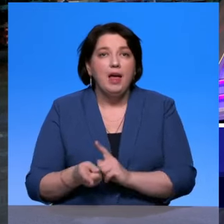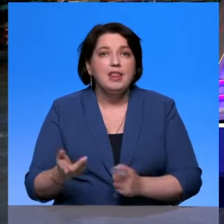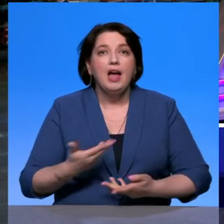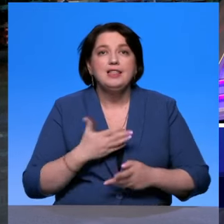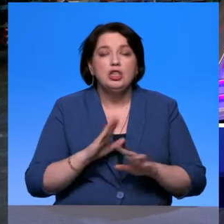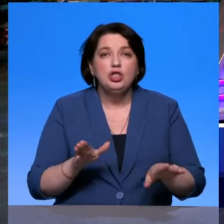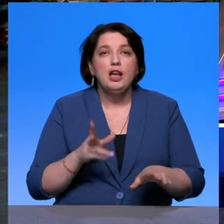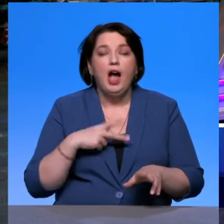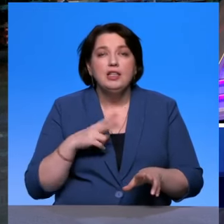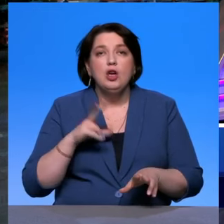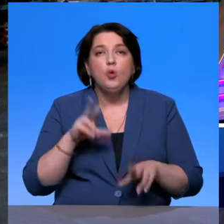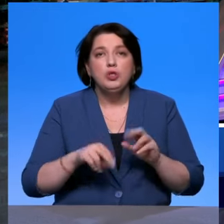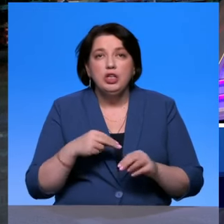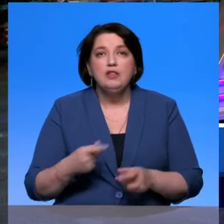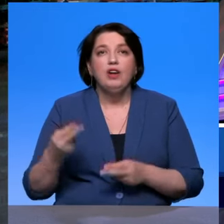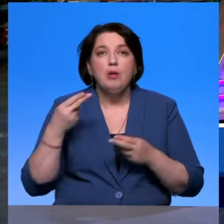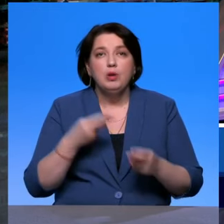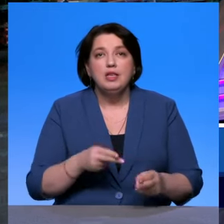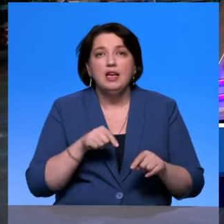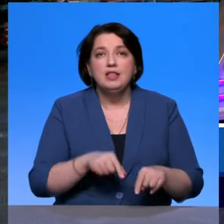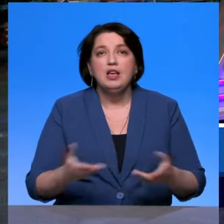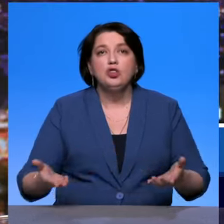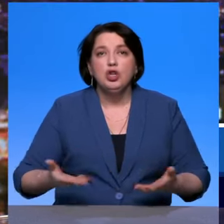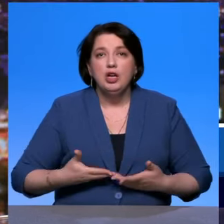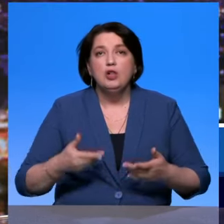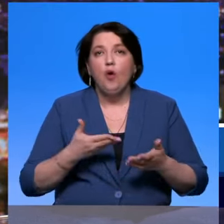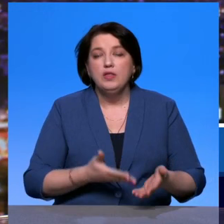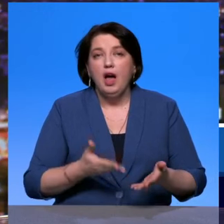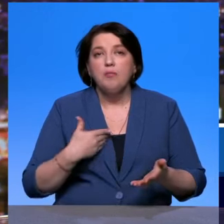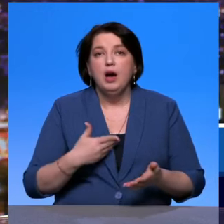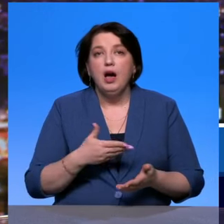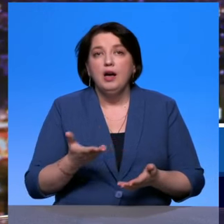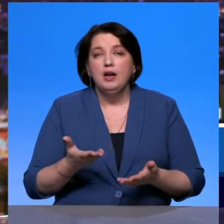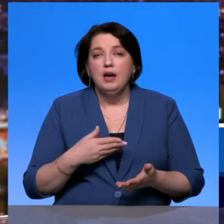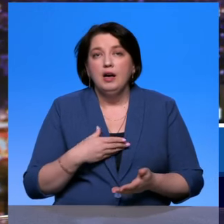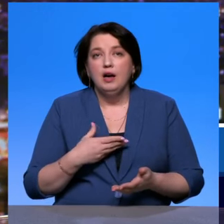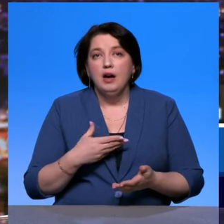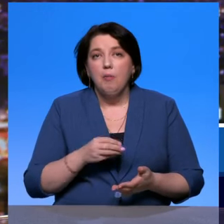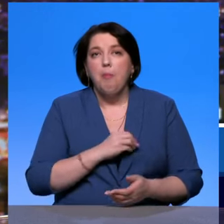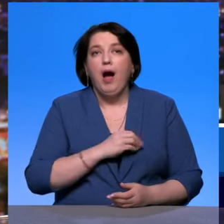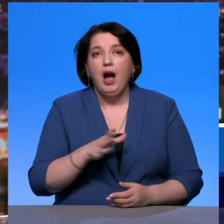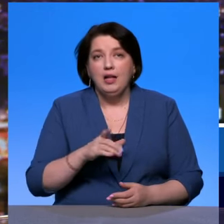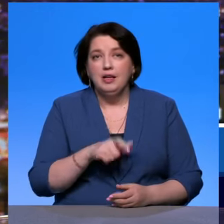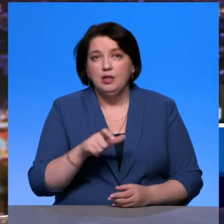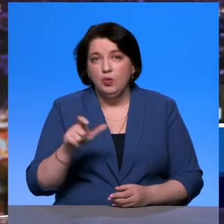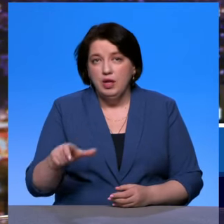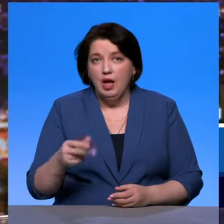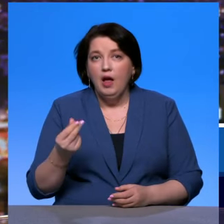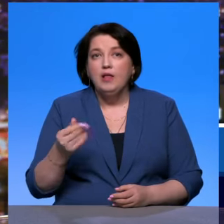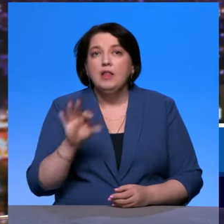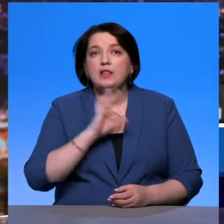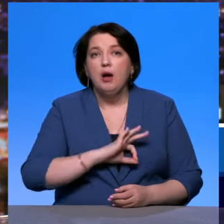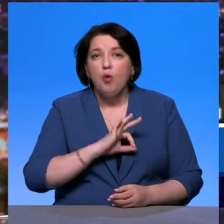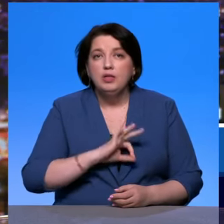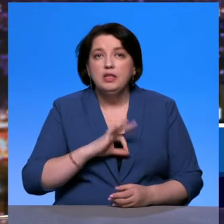Это совершенно было другое жилье, где жили рабочие. И доходные дома все были рассчитаны на чистую так